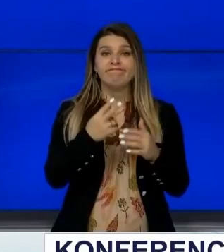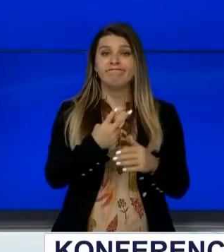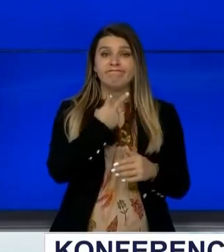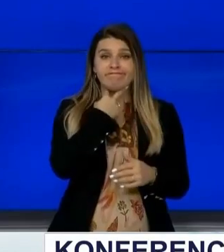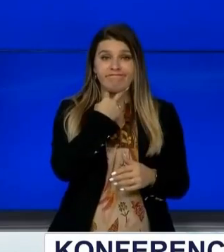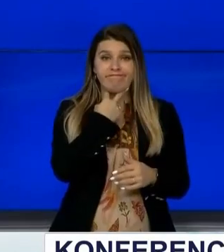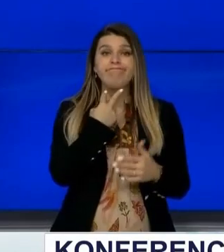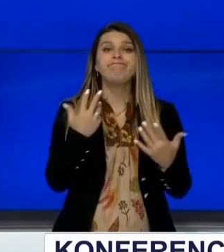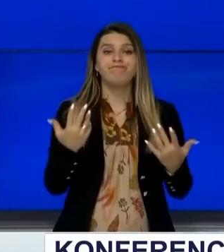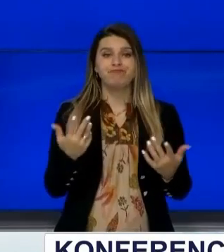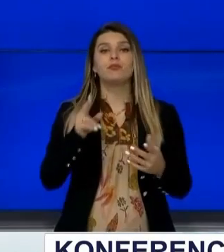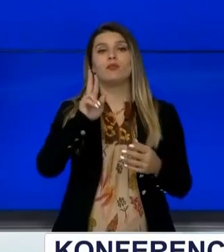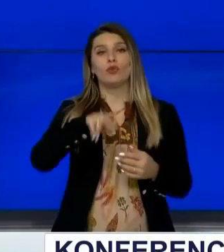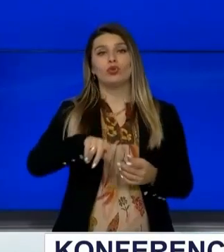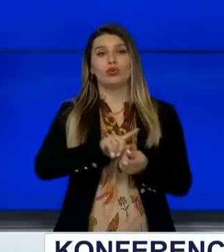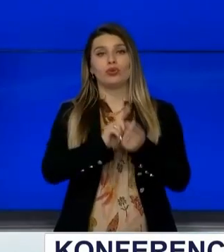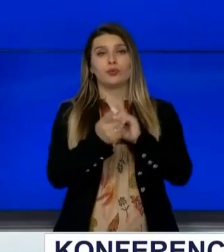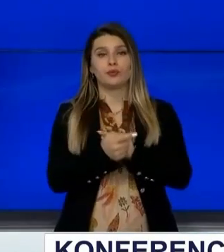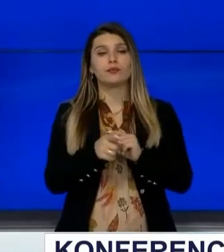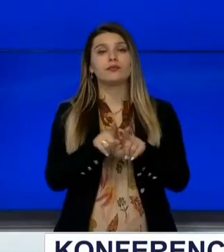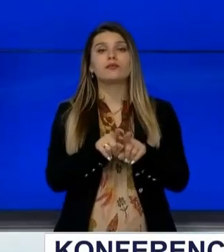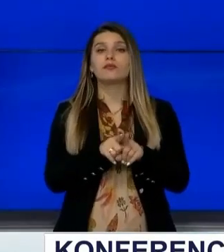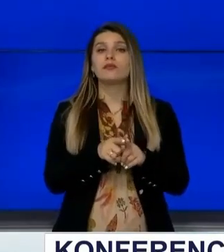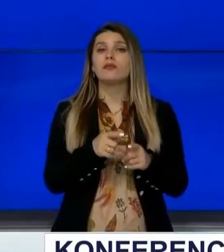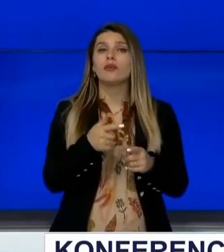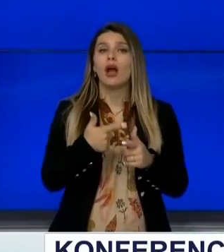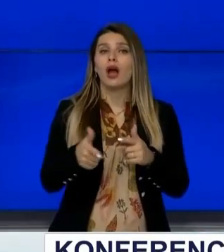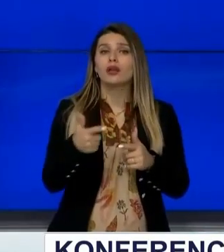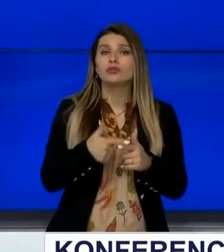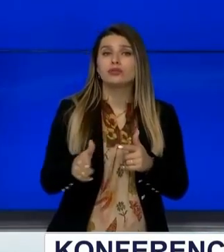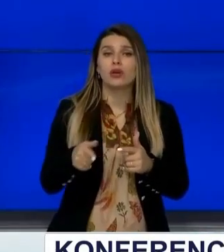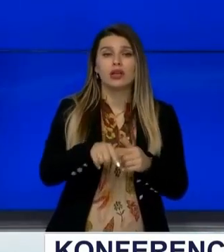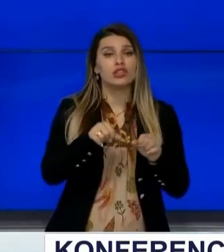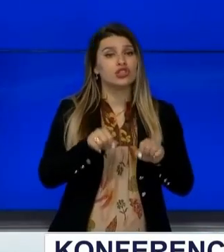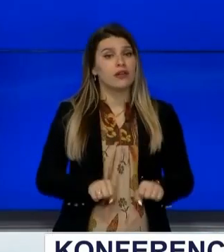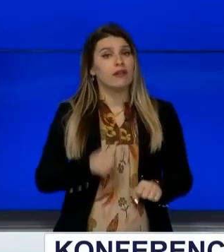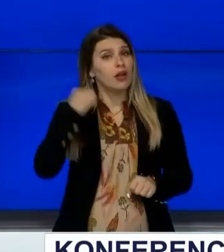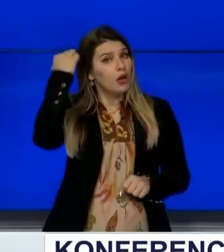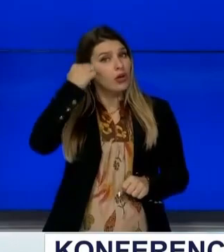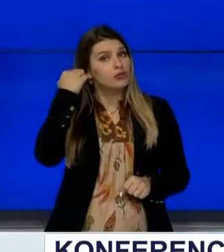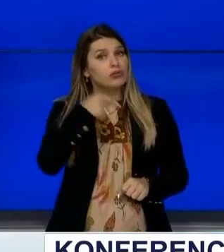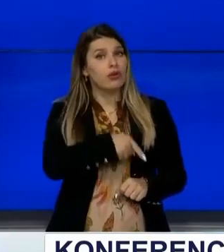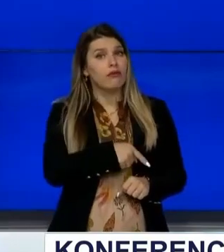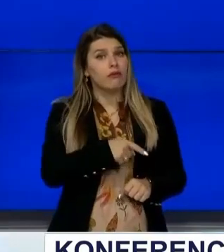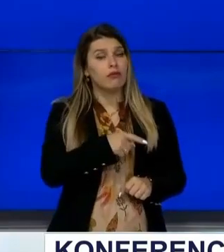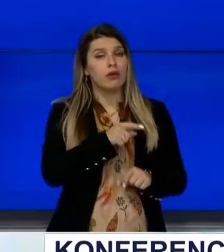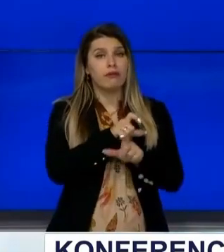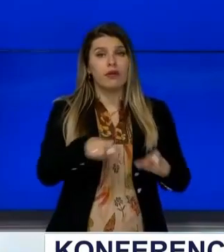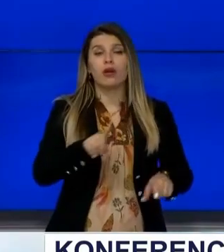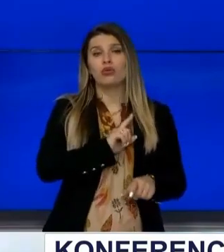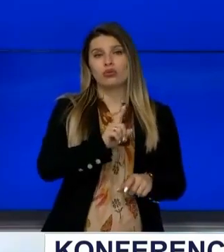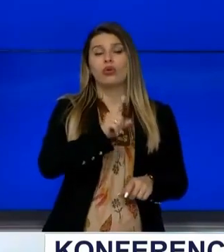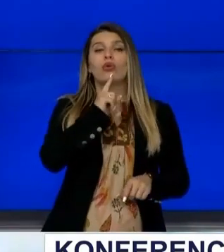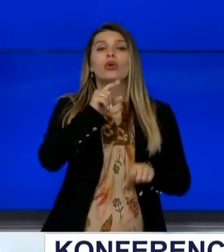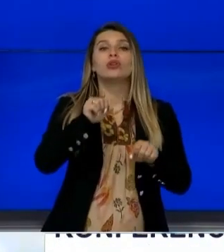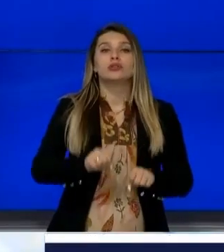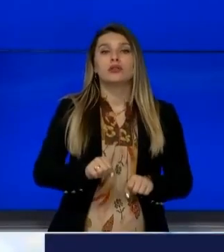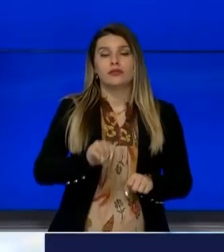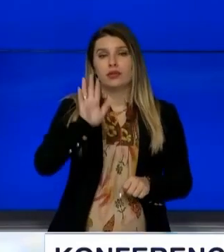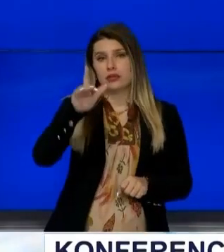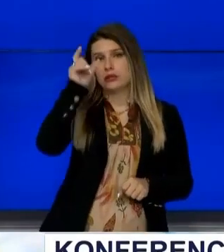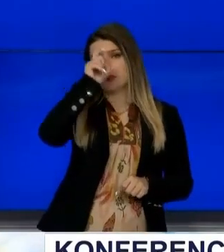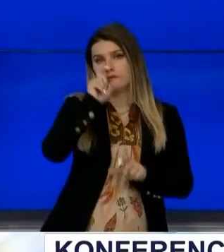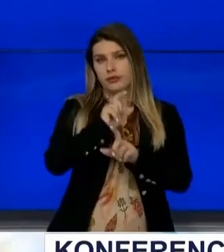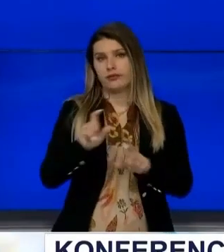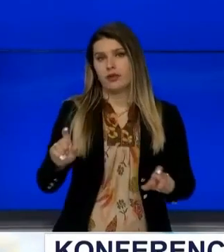Atër do tjetë jo për rësujë për qeveria Kosovës nuk është gatshme Por përshkak të qeverisë së